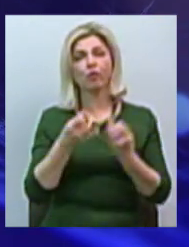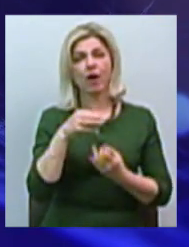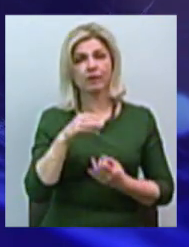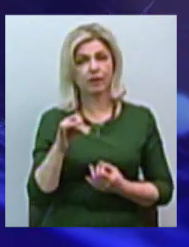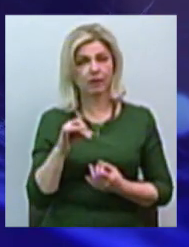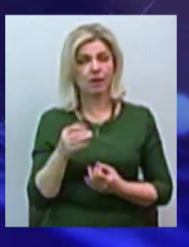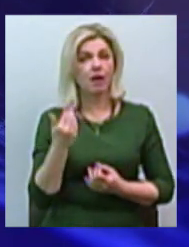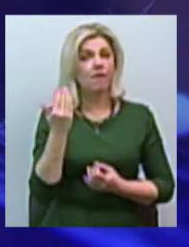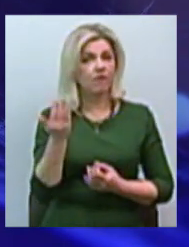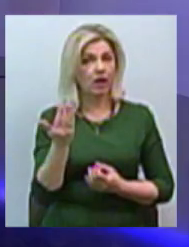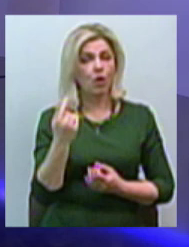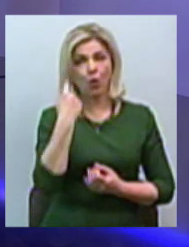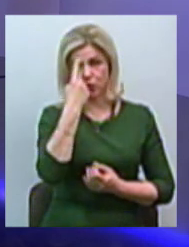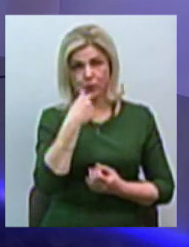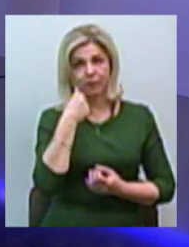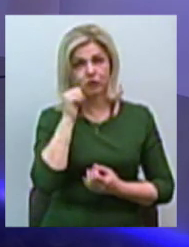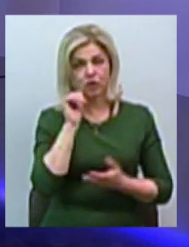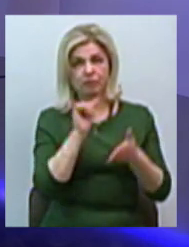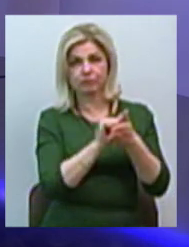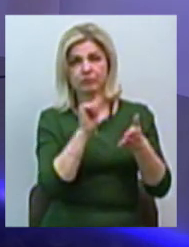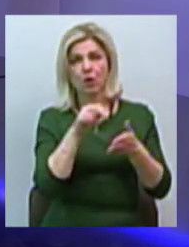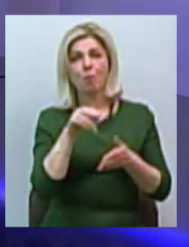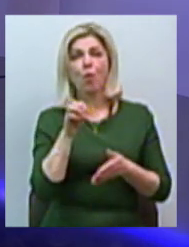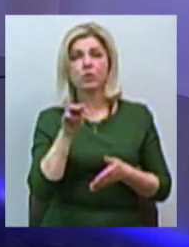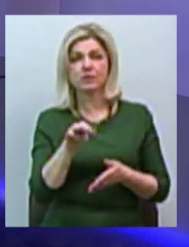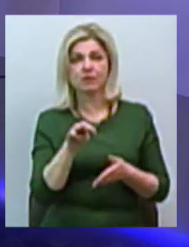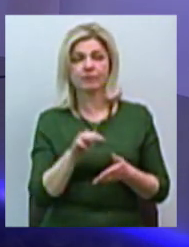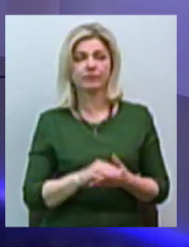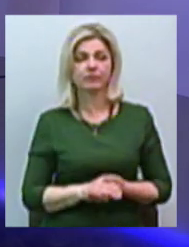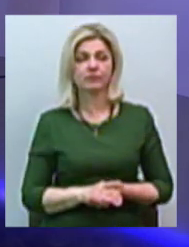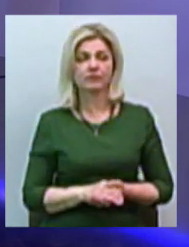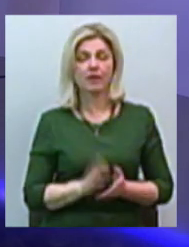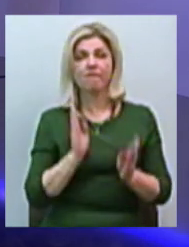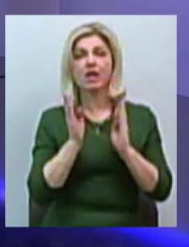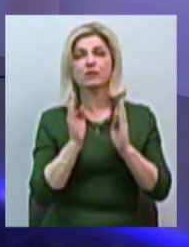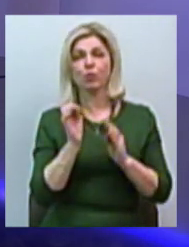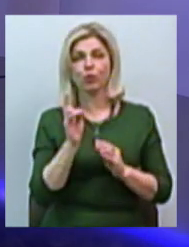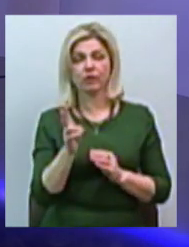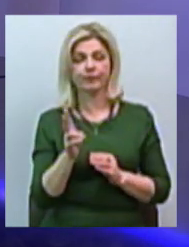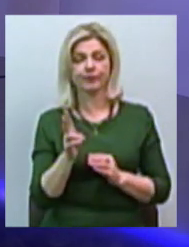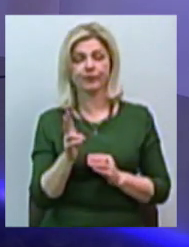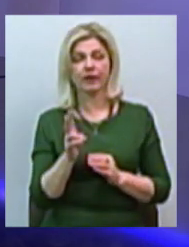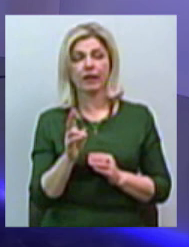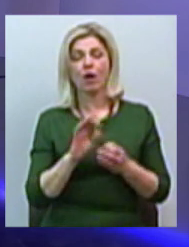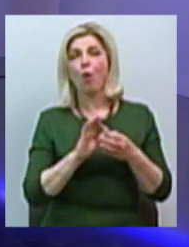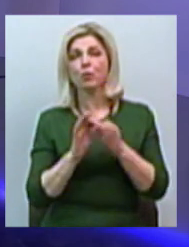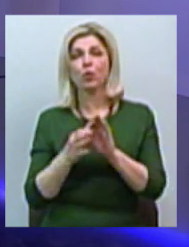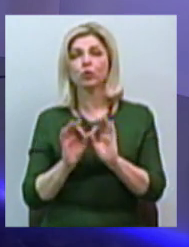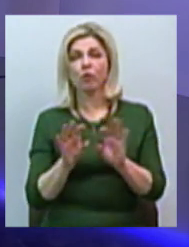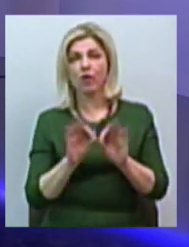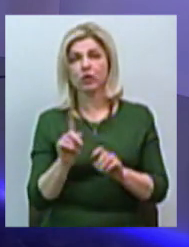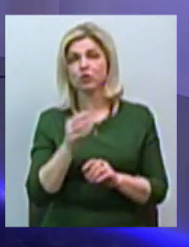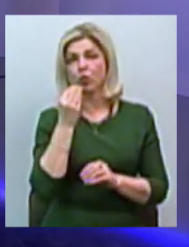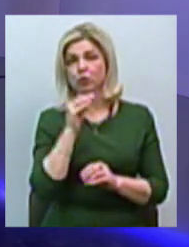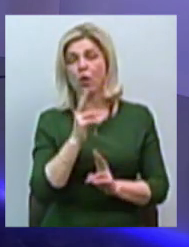Ви особисто вчора розмістили пост на фейсбуці із оґрунтуванням того, що краще